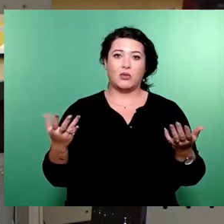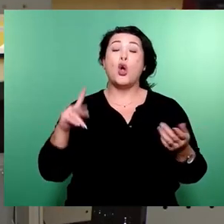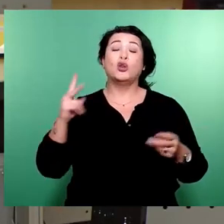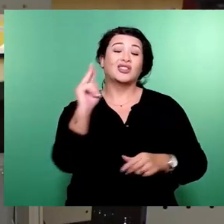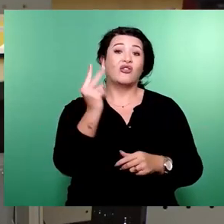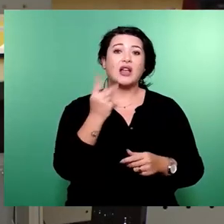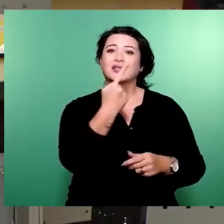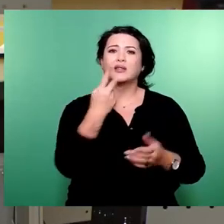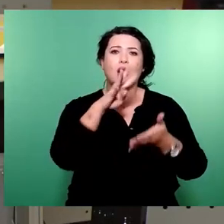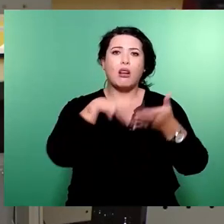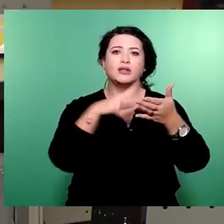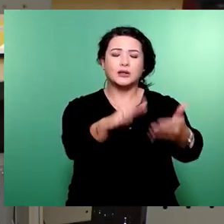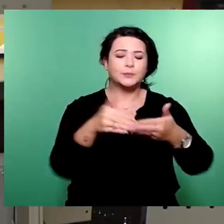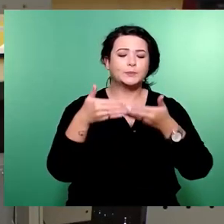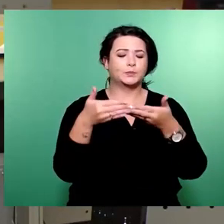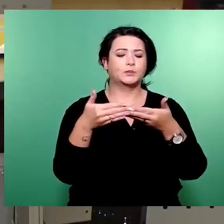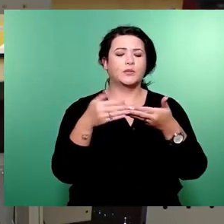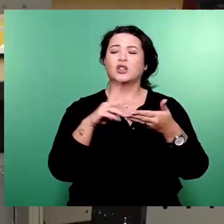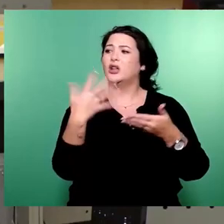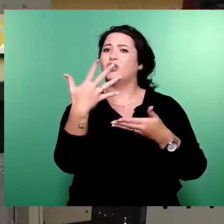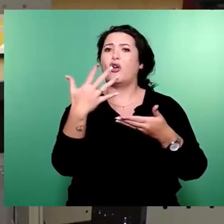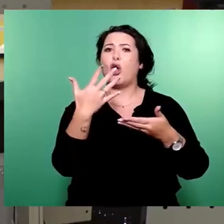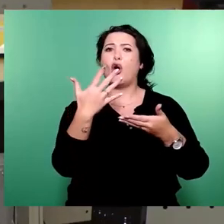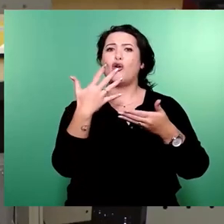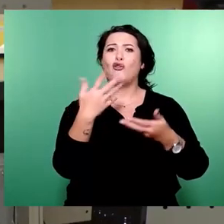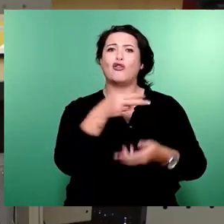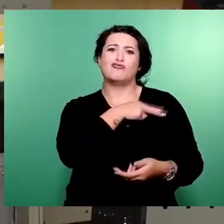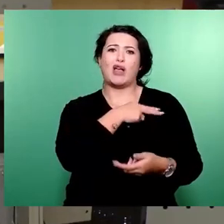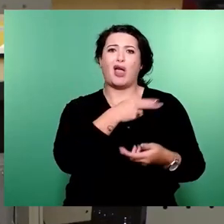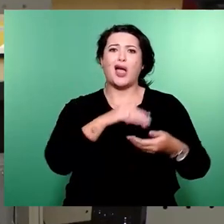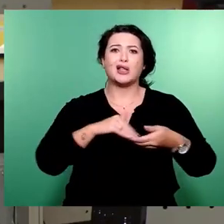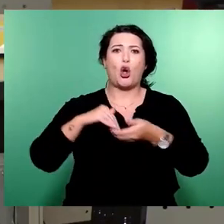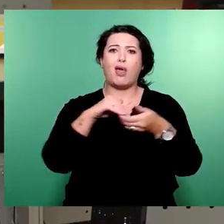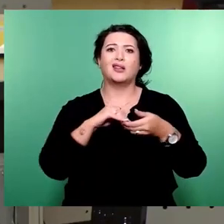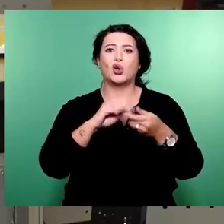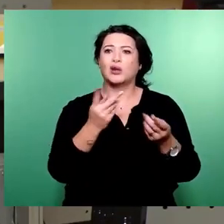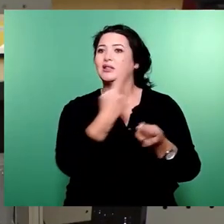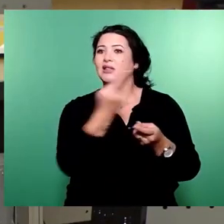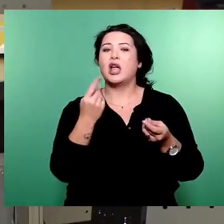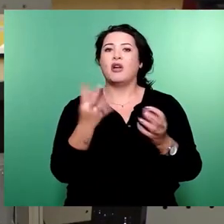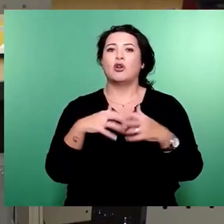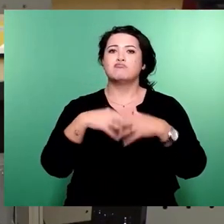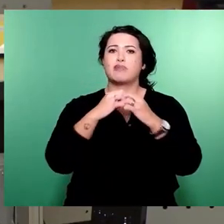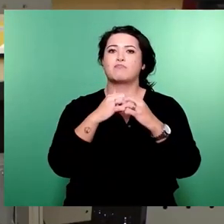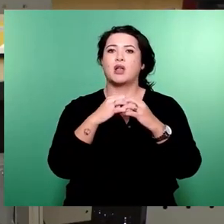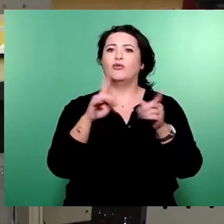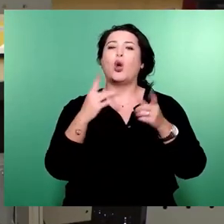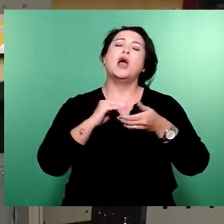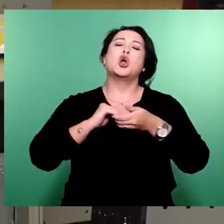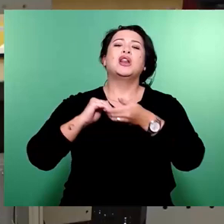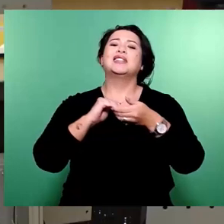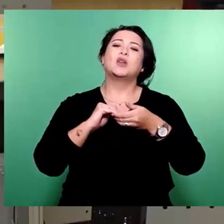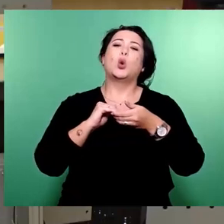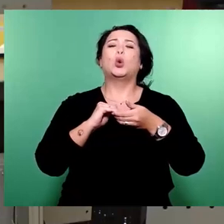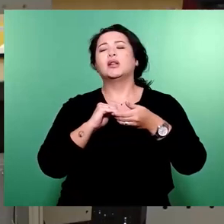mal die Liste, die jetzt die Fünf-Parteien-Koalition aufgestellt hat. Koalition ist ein unsinniger Begriff. Wir sind in diesem Moment zusammengekommen, um in